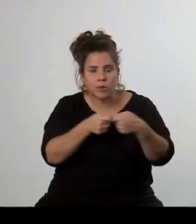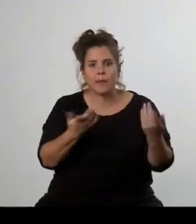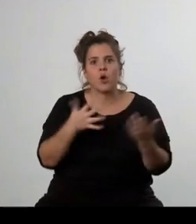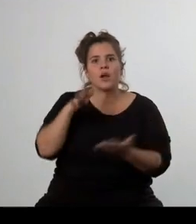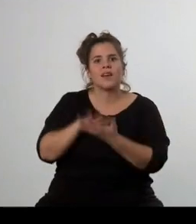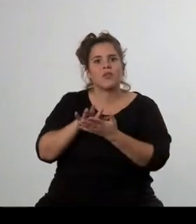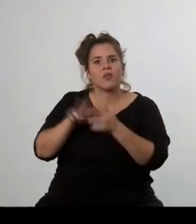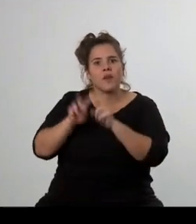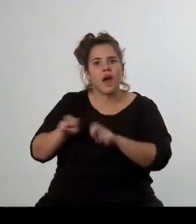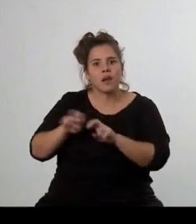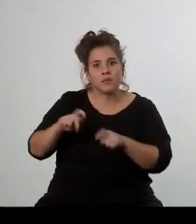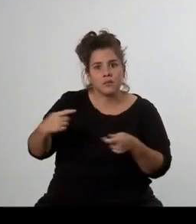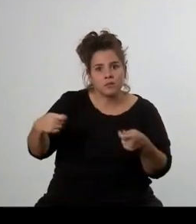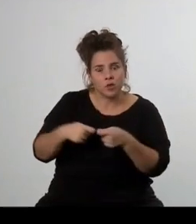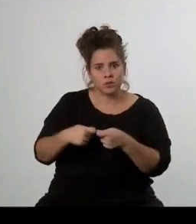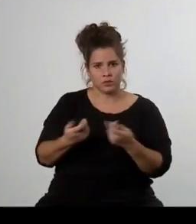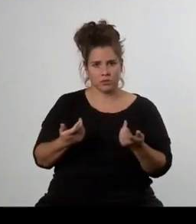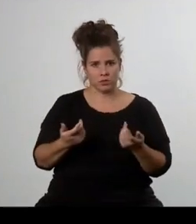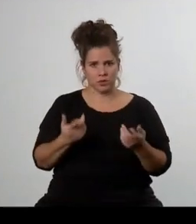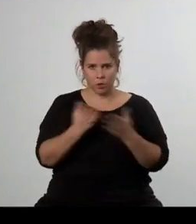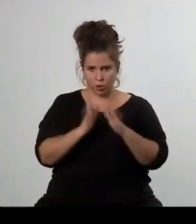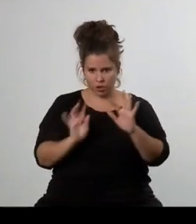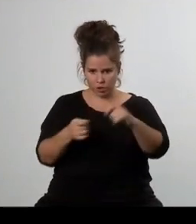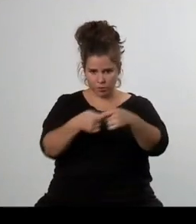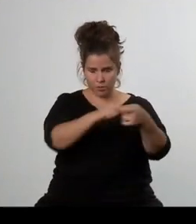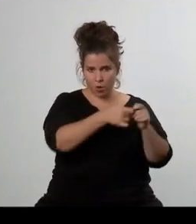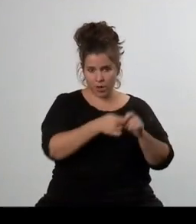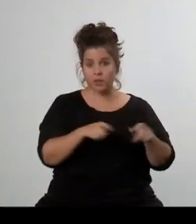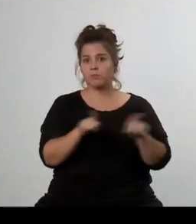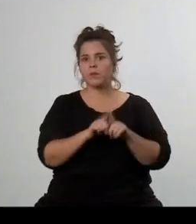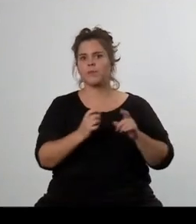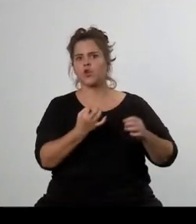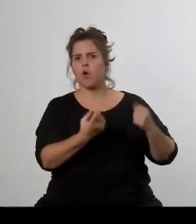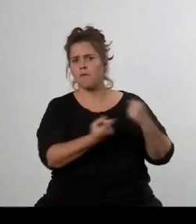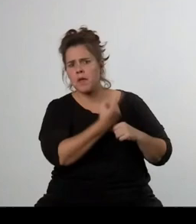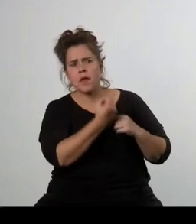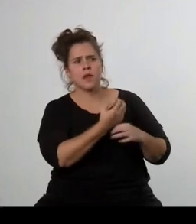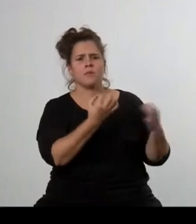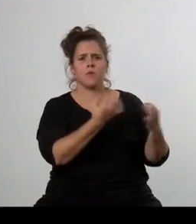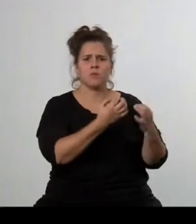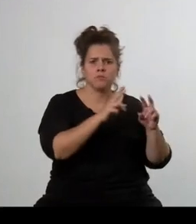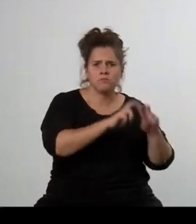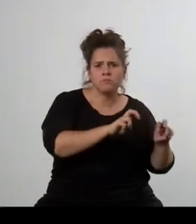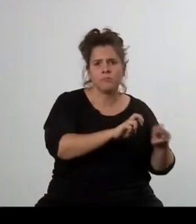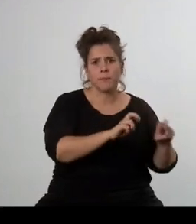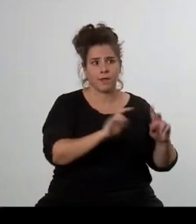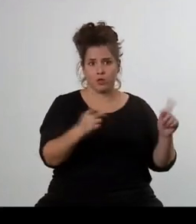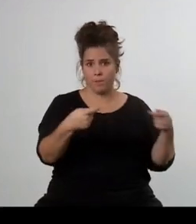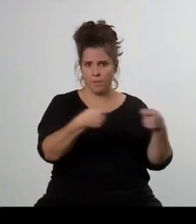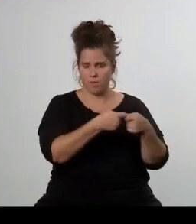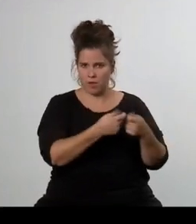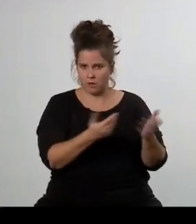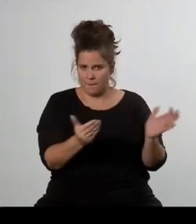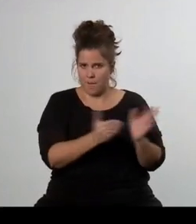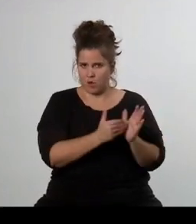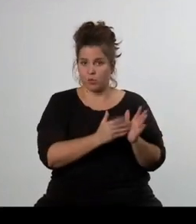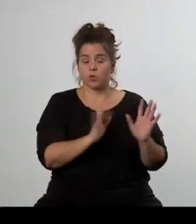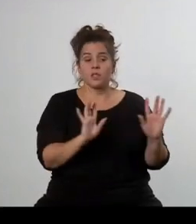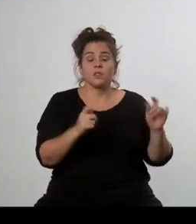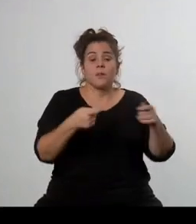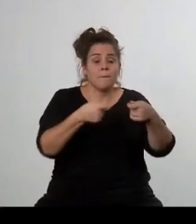analytikami, ale i s profesionálním sektorem vynálezců, vědců, technických specialistů. A právě takováto